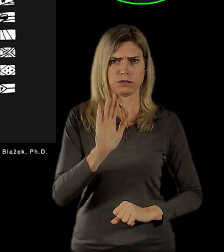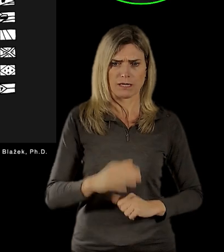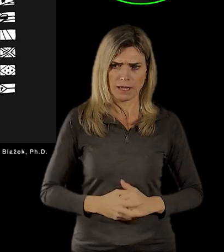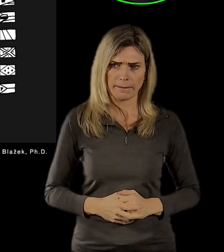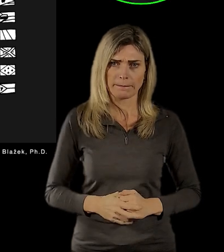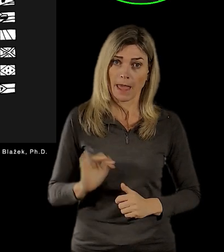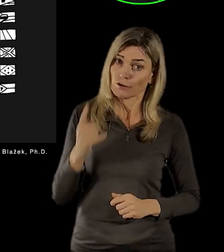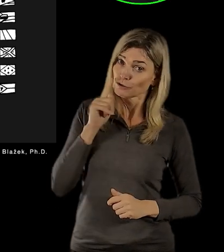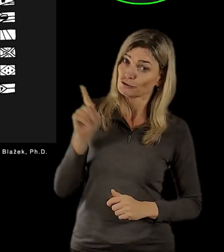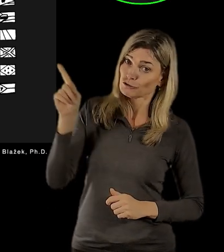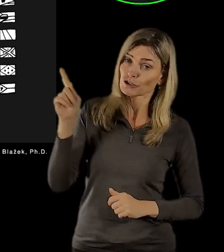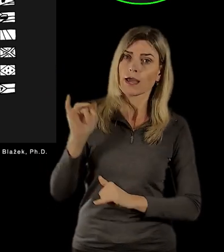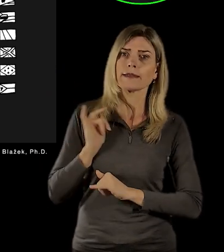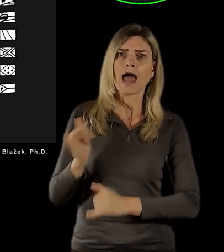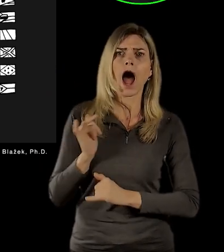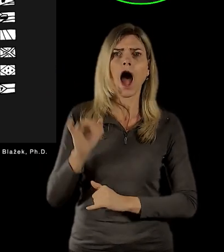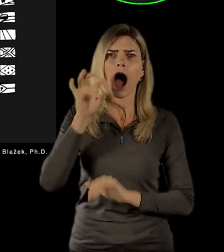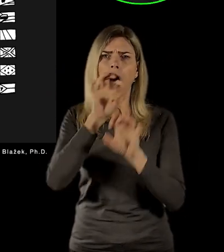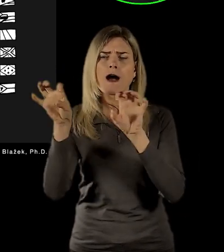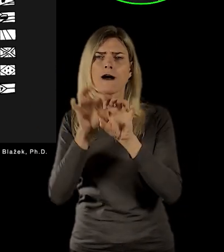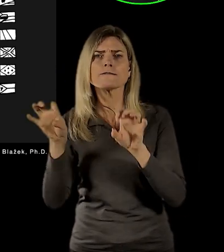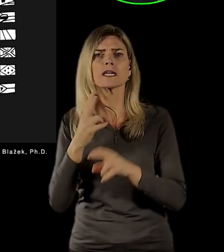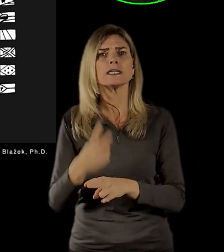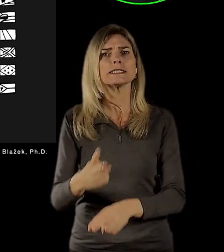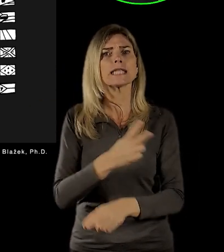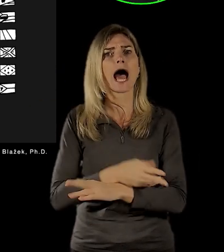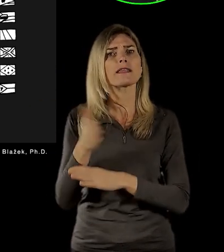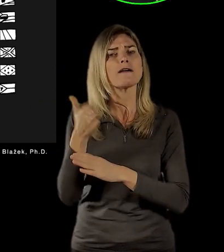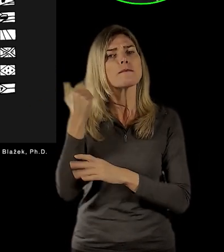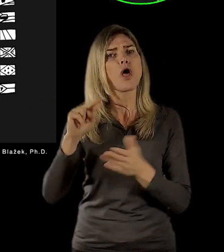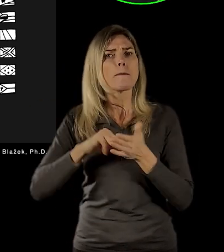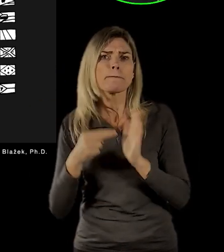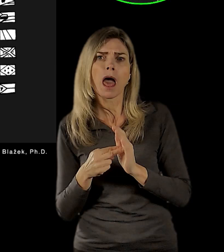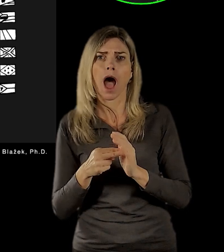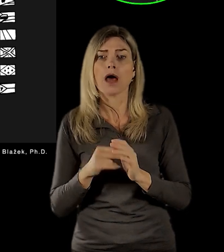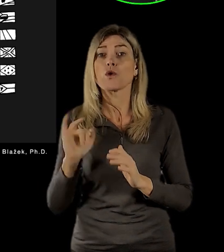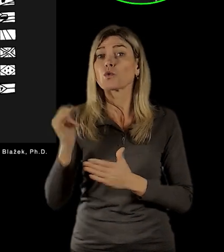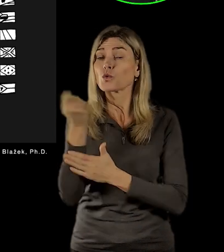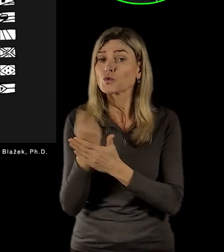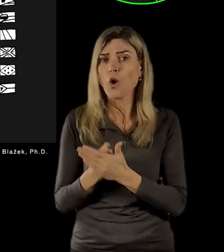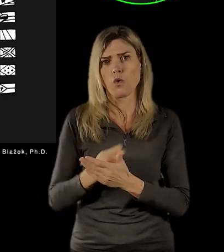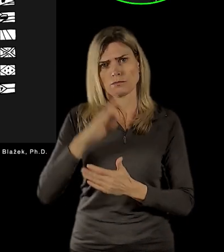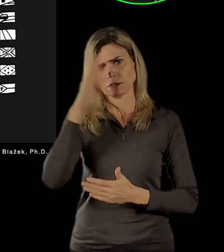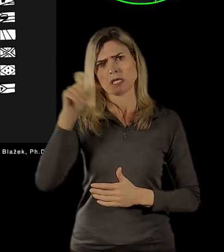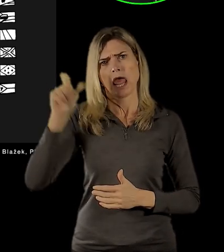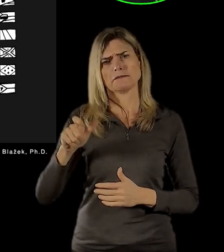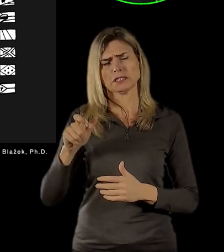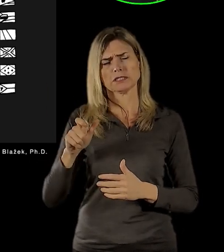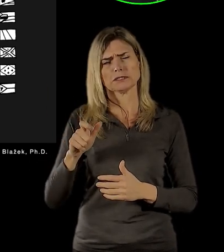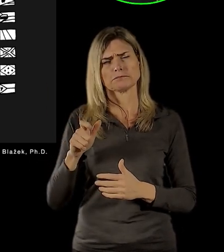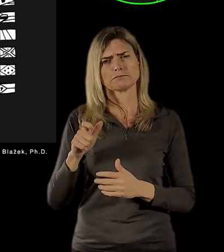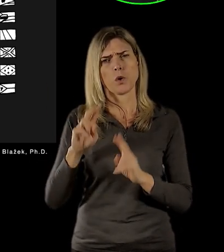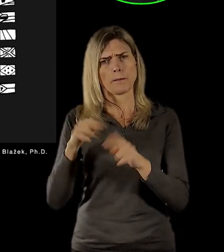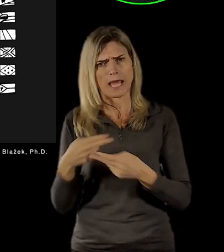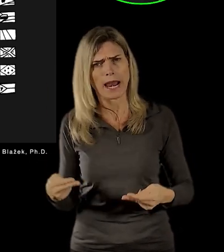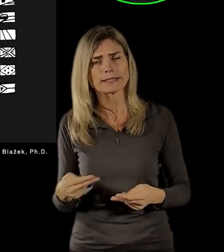jsou návrhy státních vlaje, které tam chceme mít, na kterých se podílali významní umělci na počátku